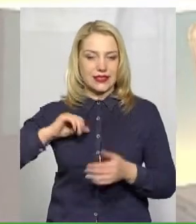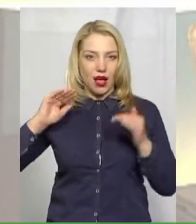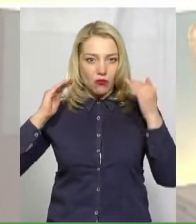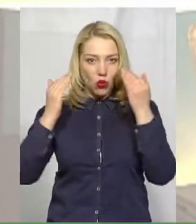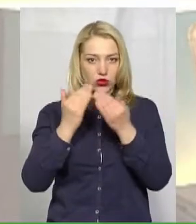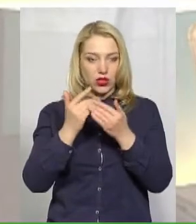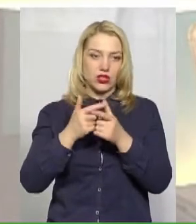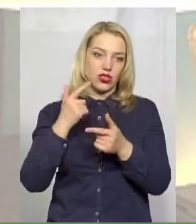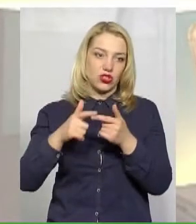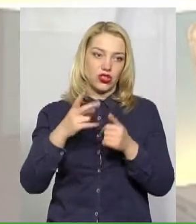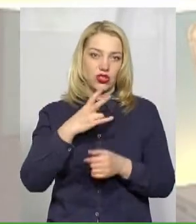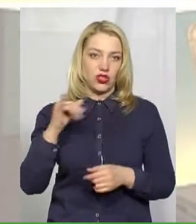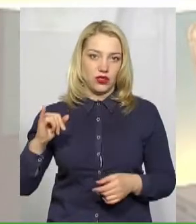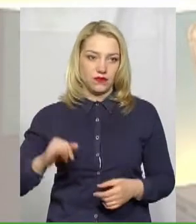так чи ні.